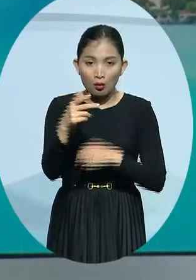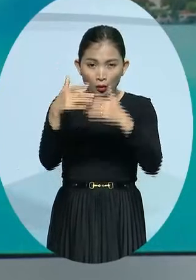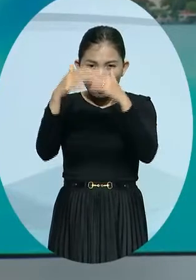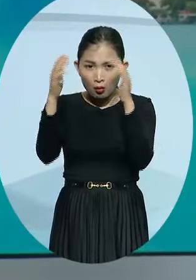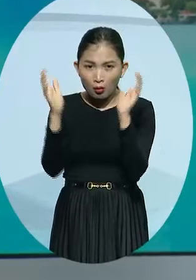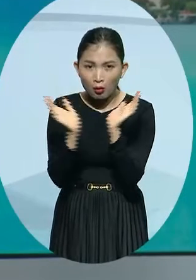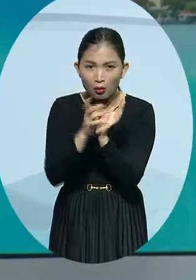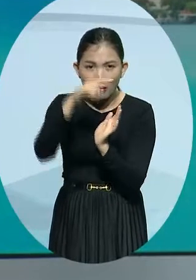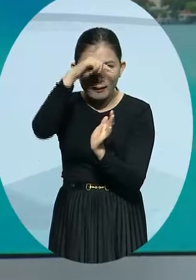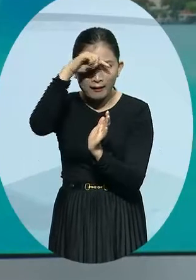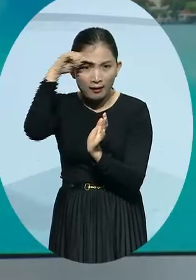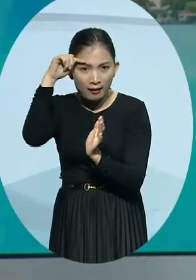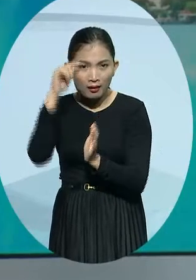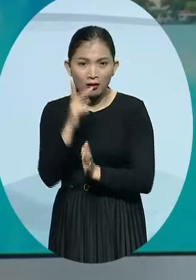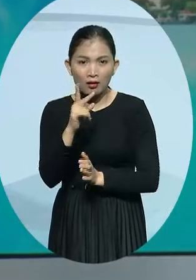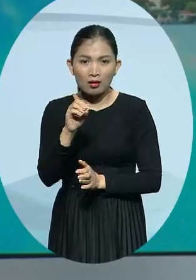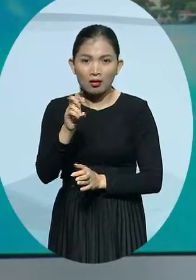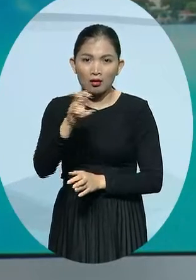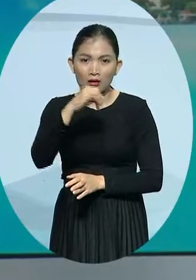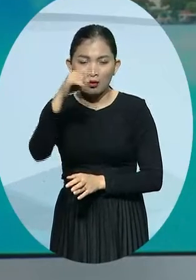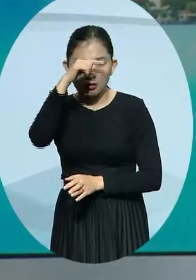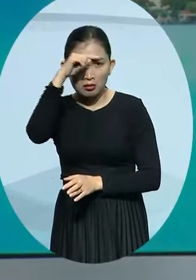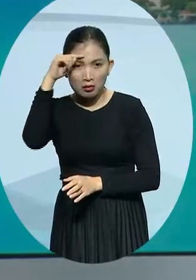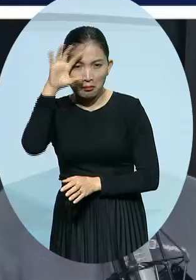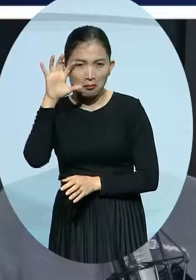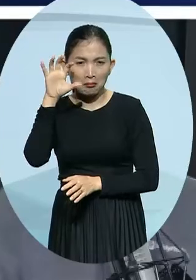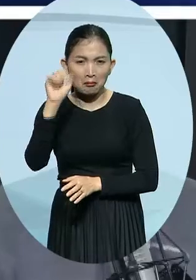thiên văn học tìm ra một hố đen loại này sau nhiều thập kỷ nghiên cứu.